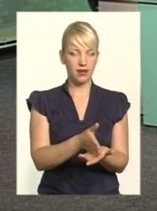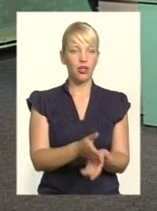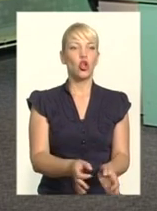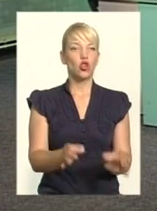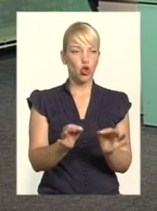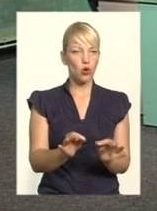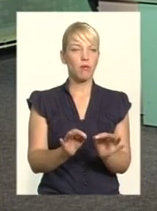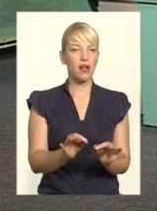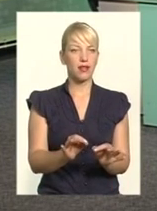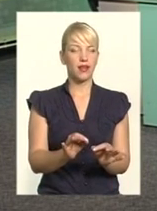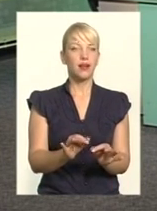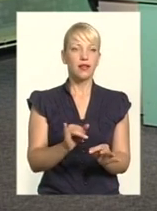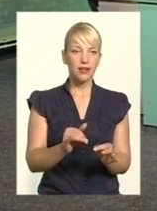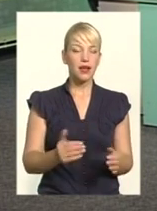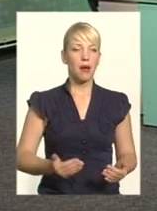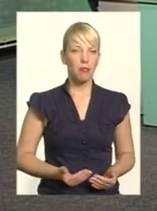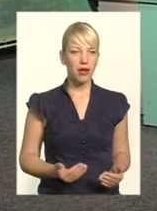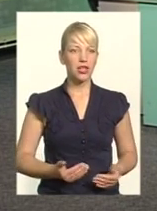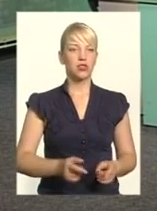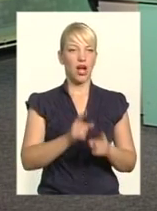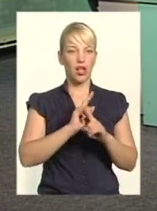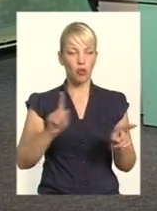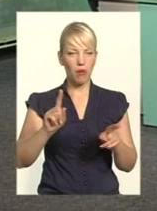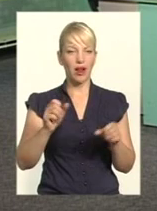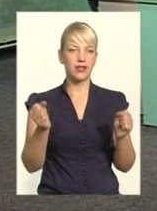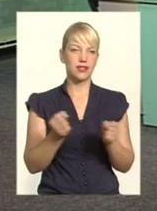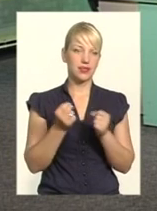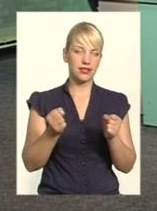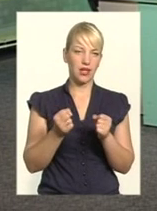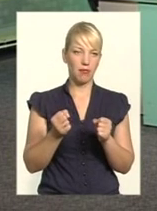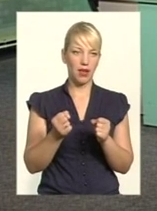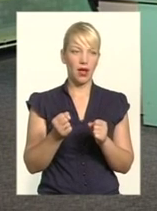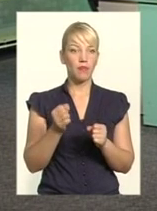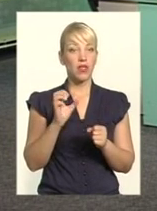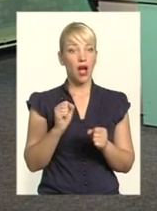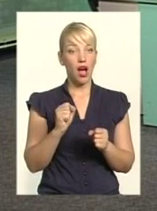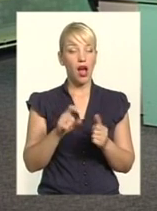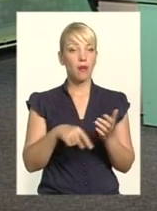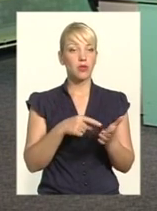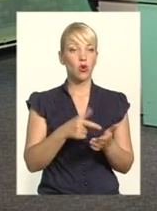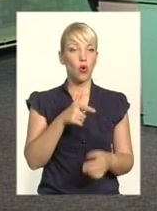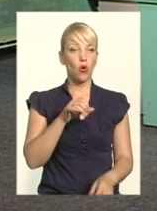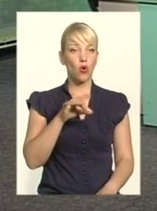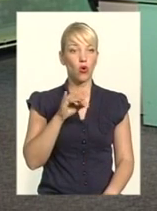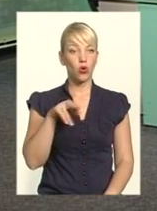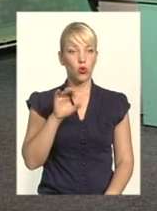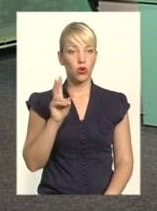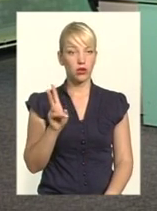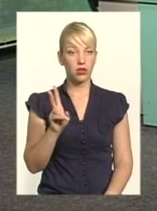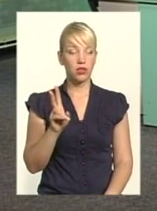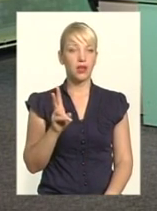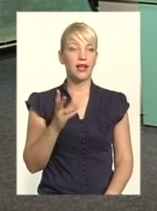нормальна, і пережила вона і аномальні зими, і не аномальні. А в городку, вже як їхати на Сатанів,